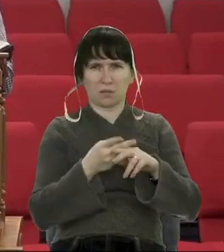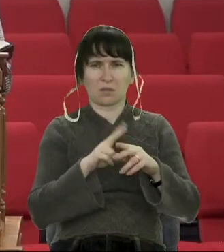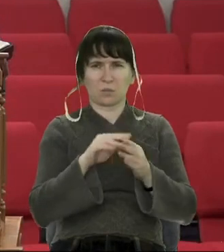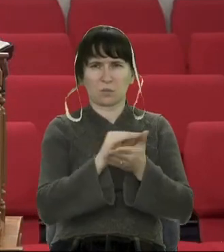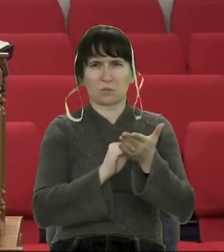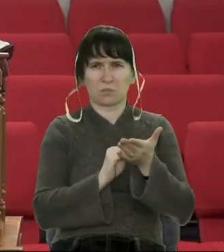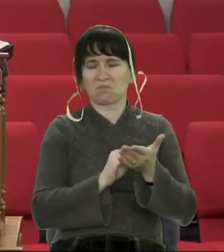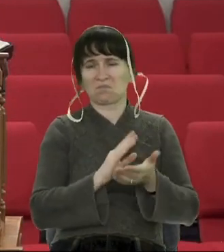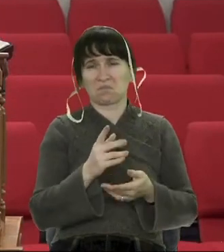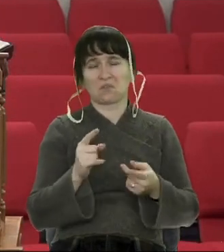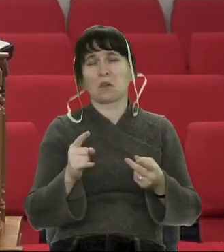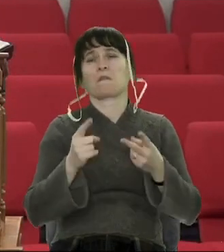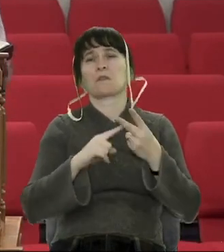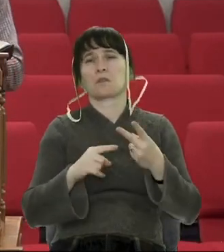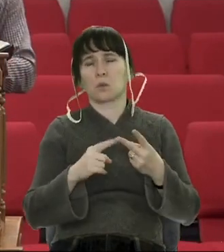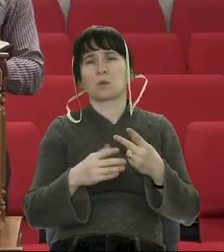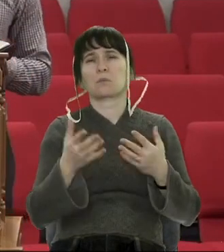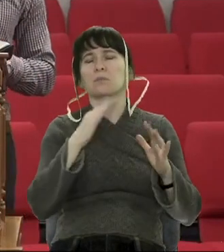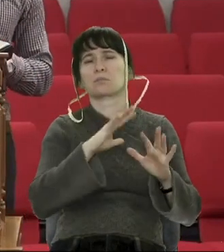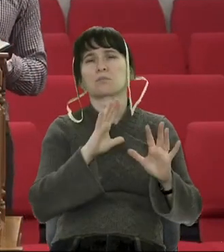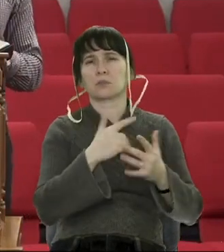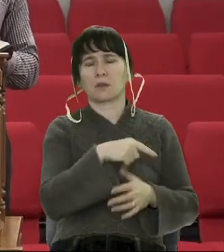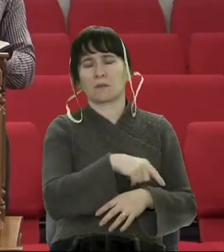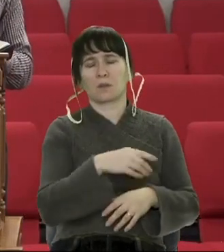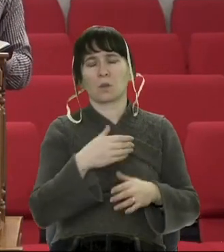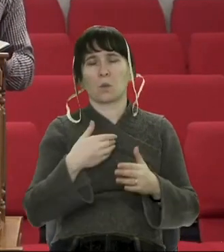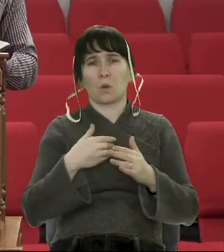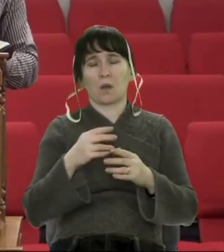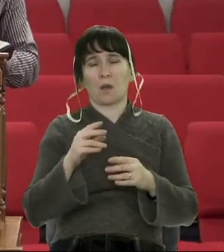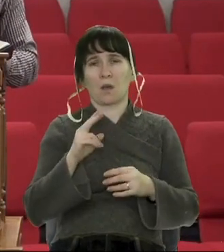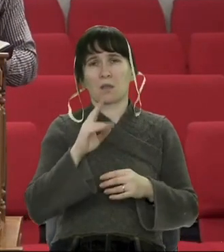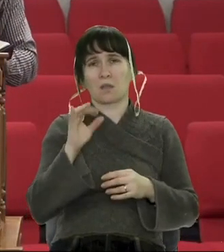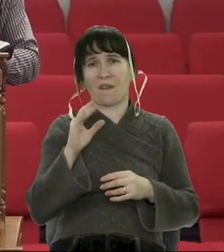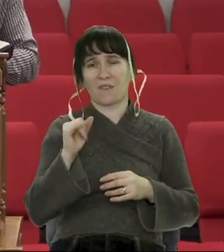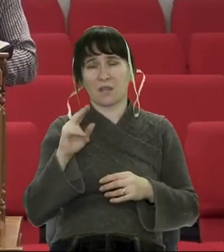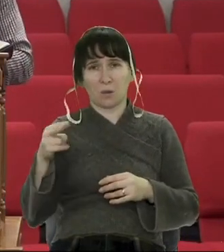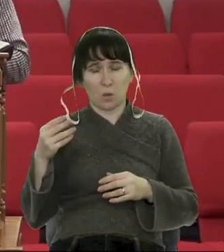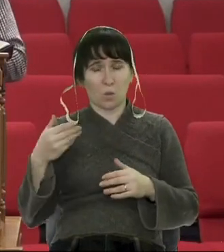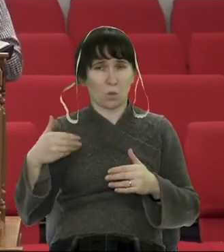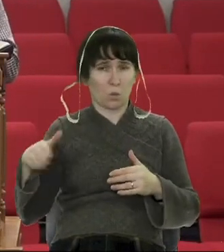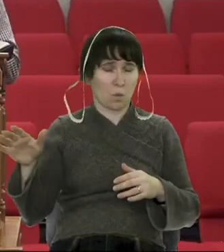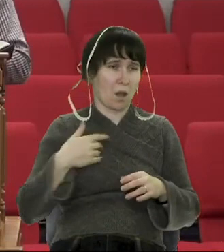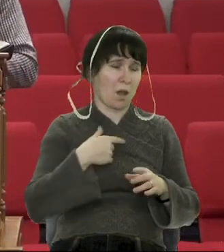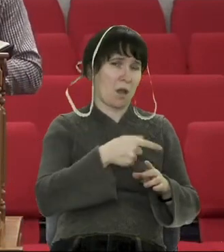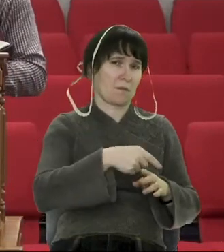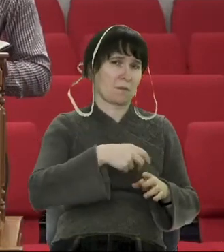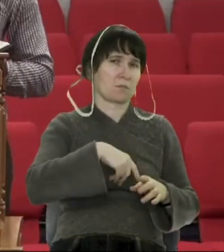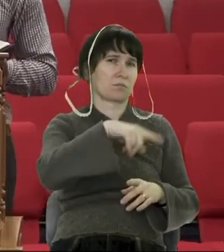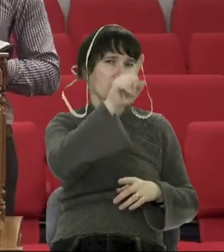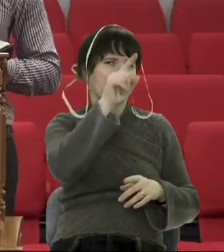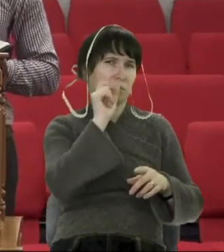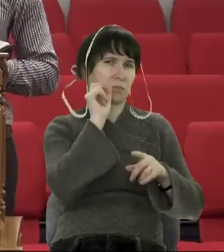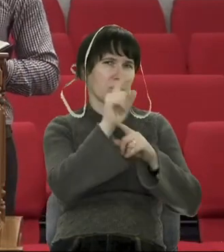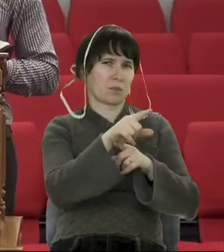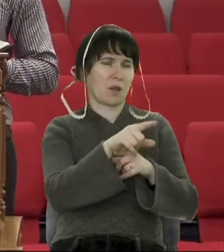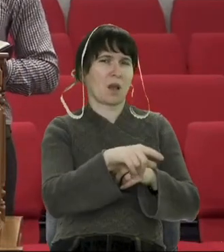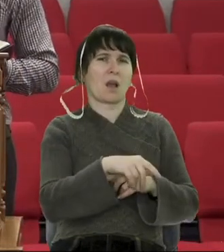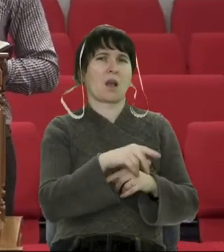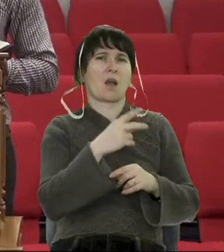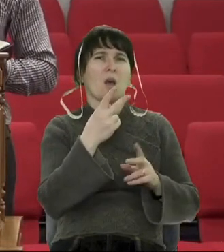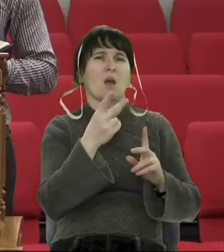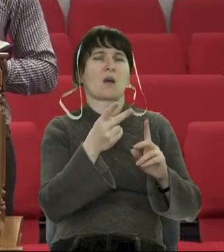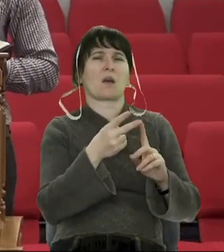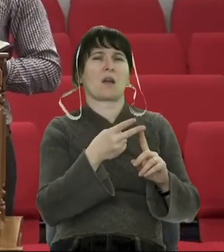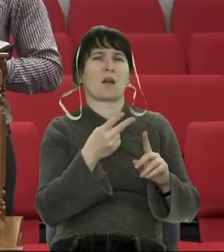Вийшовши від Давида, Іоав відправив за Авнером, російською Авонір, посланців, які його звернули від